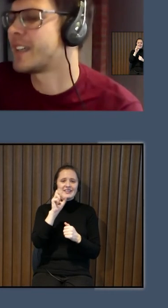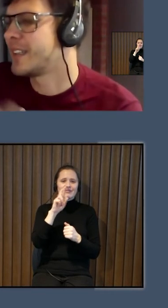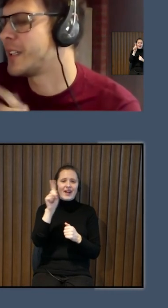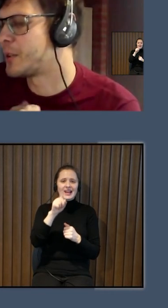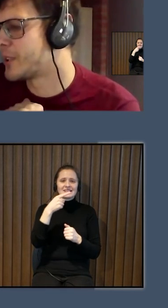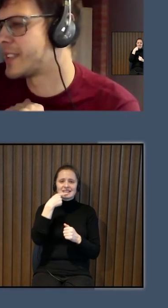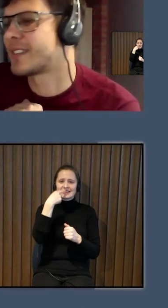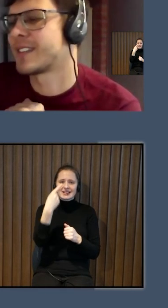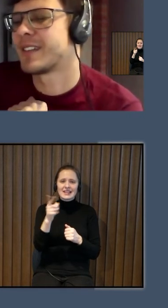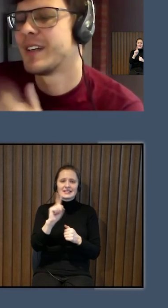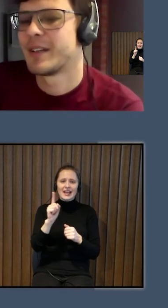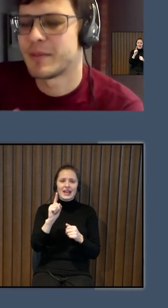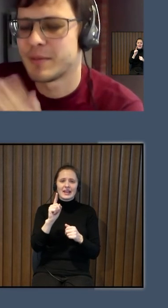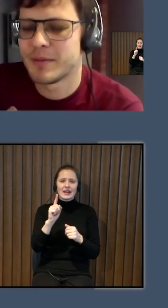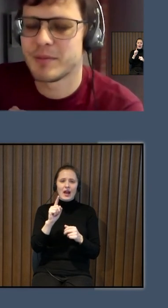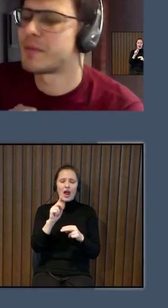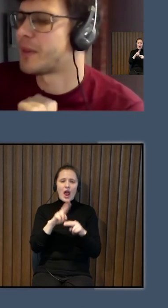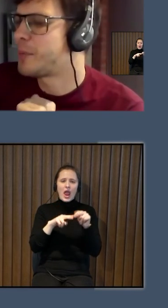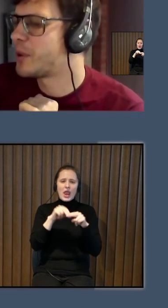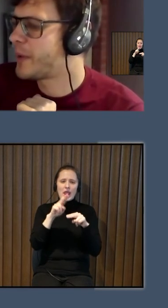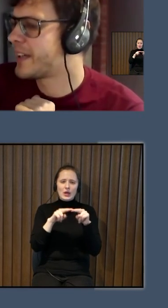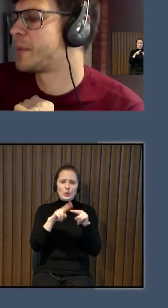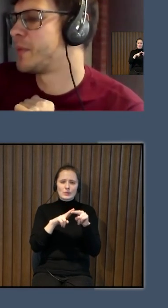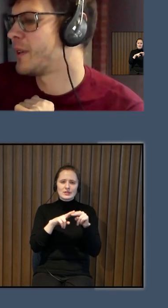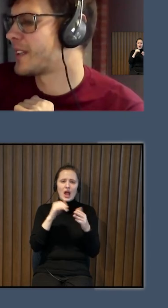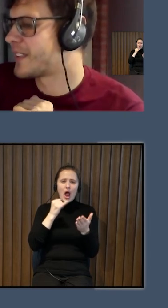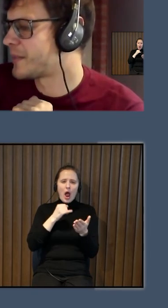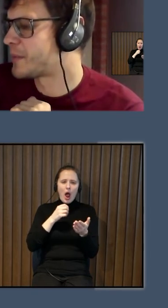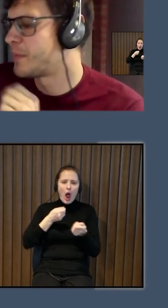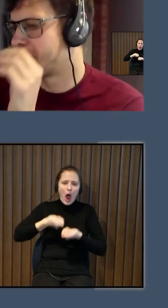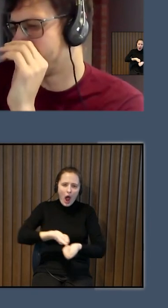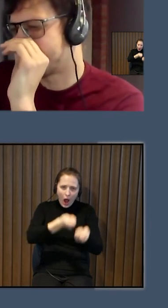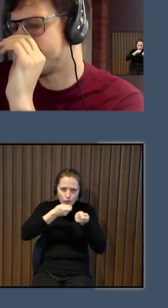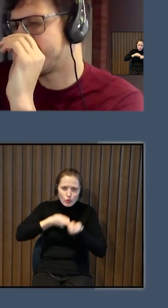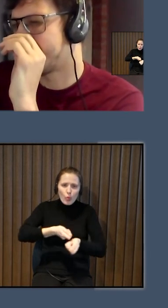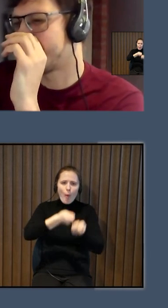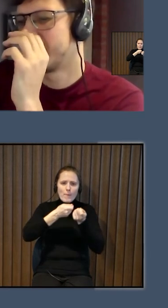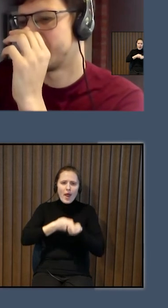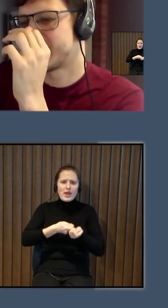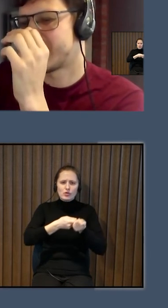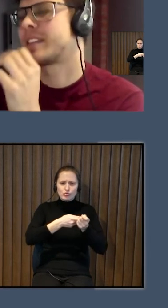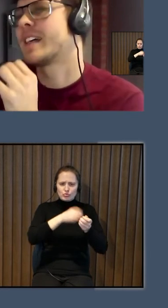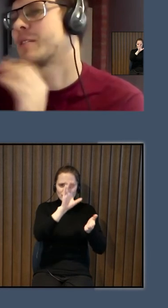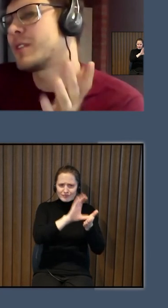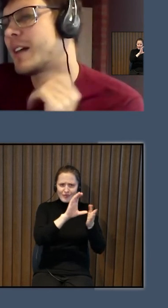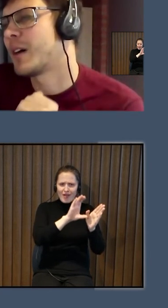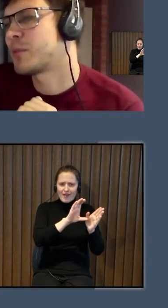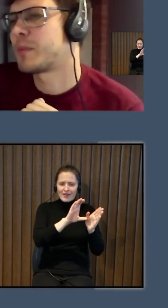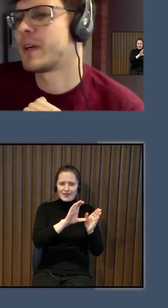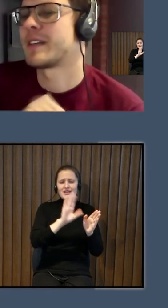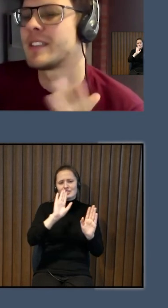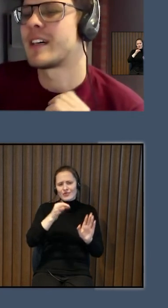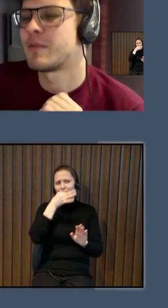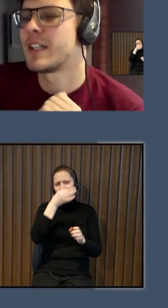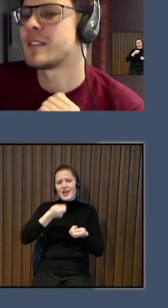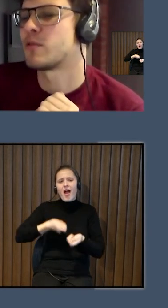nu, tiek ierīkotas apkopējai noliktā tūla cēkā, un mēs varētu teikt, ka, nu, jā, nu,